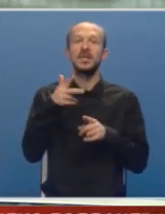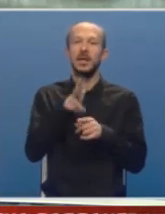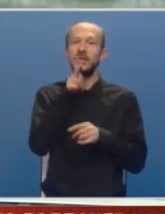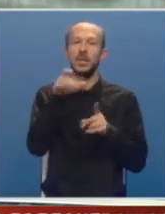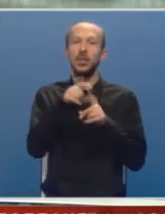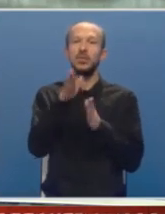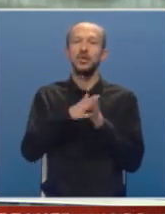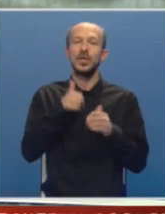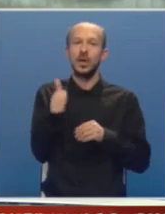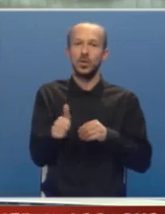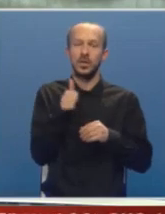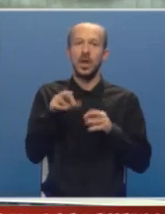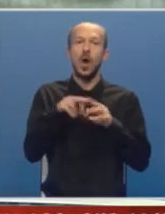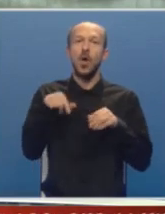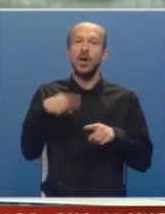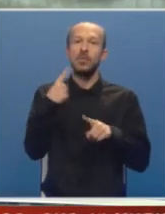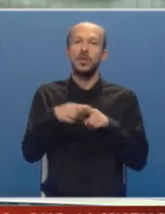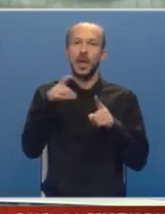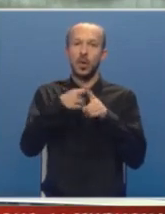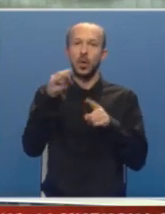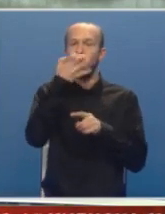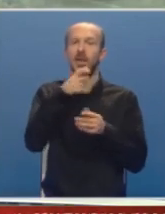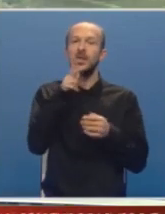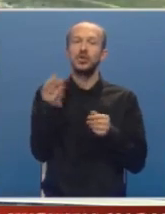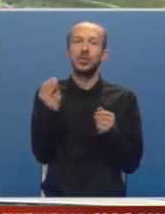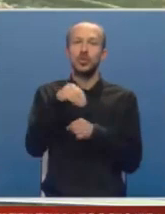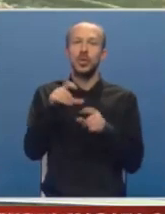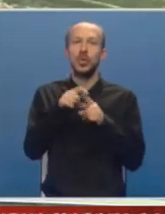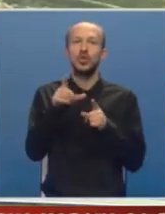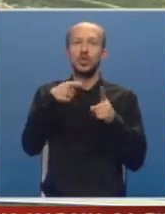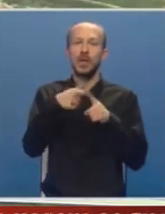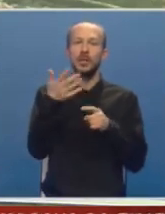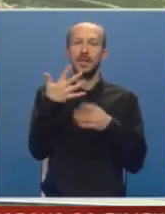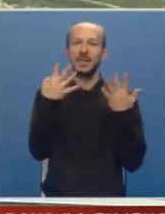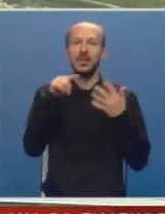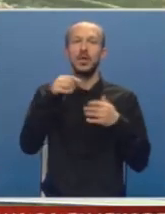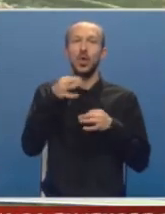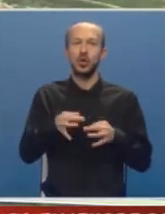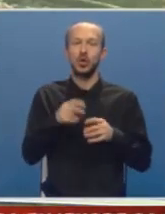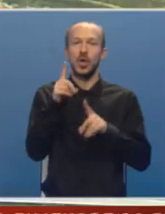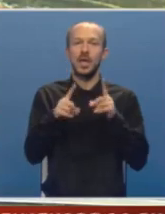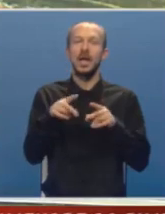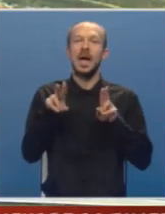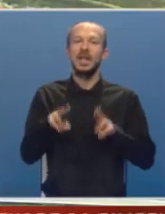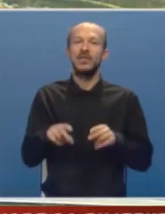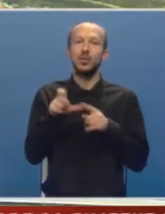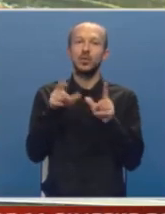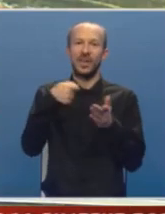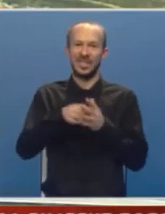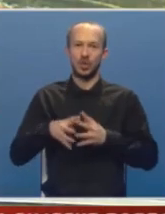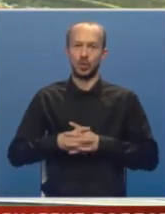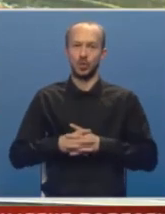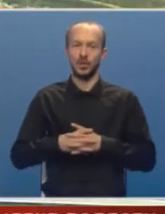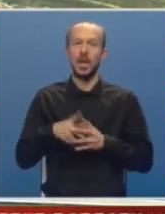zahtjevo od početka godine, a ovaj put ekotoplane traže poskupljenje od čak 59% ili adekvatnu subvenciju.